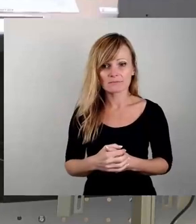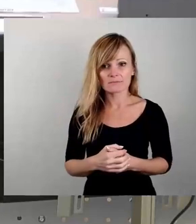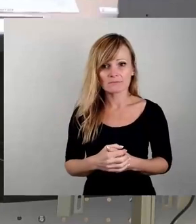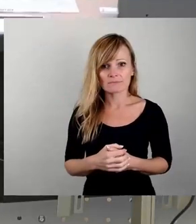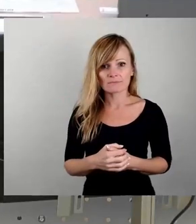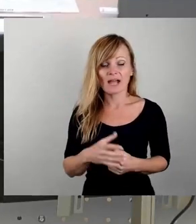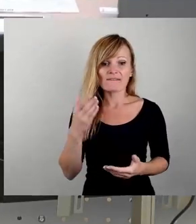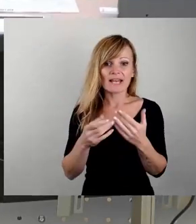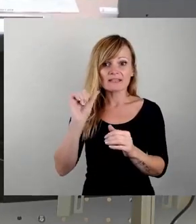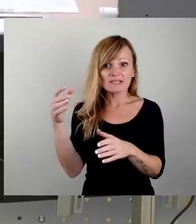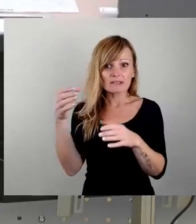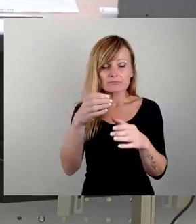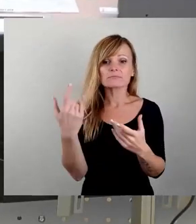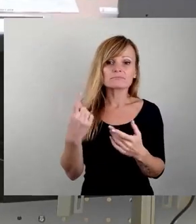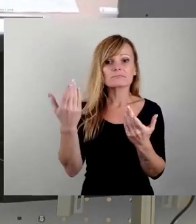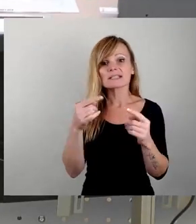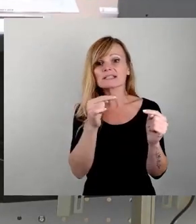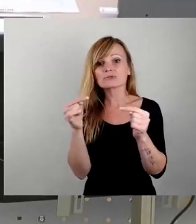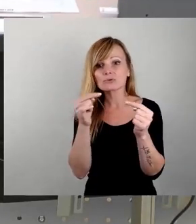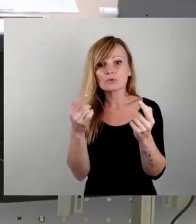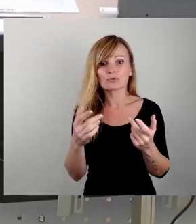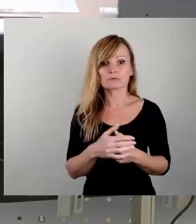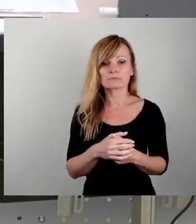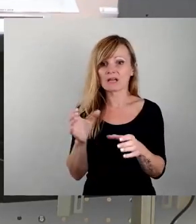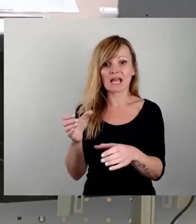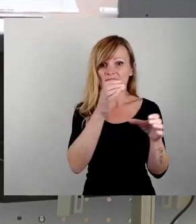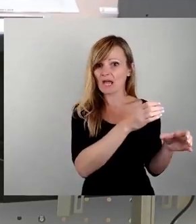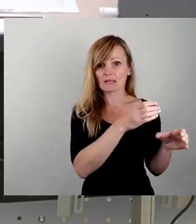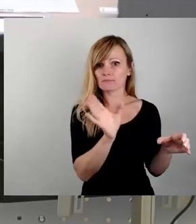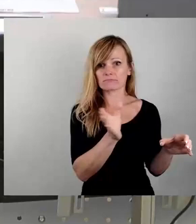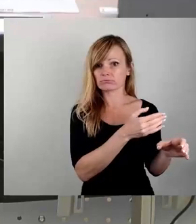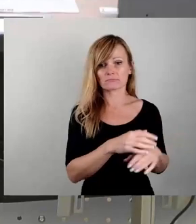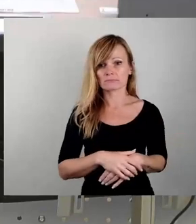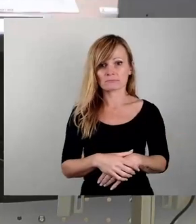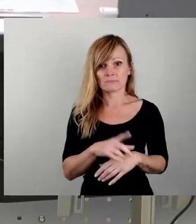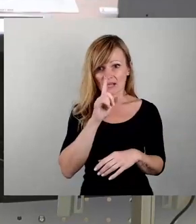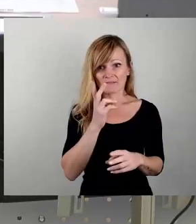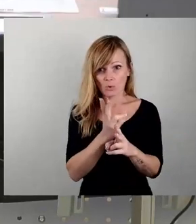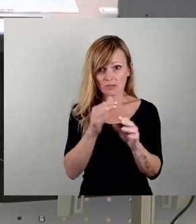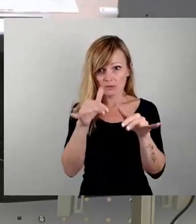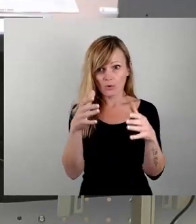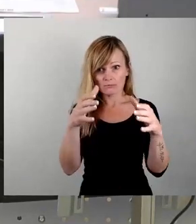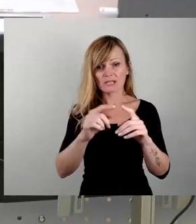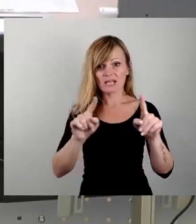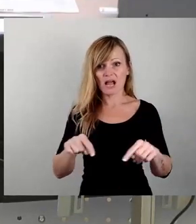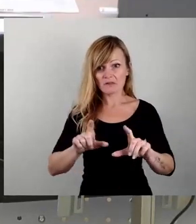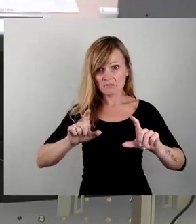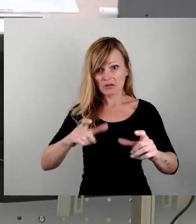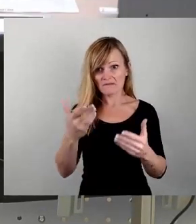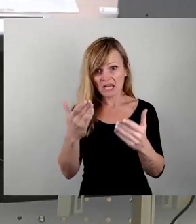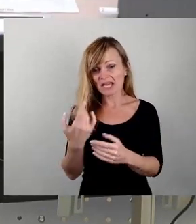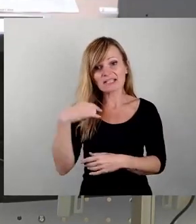wiedererrichten. Es gab ja mal eine Diskussion. Sie wurde entfernt. Wäre sie heute noch da, wäre dann eine Tafel dran. Wir wissen das alles nicht.